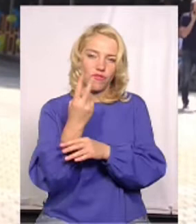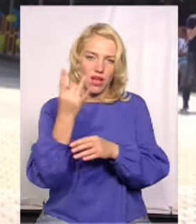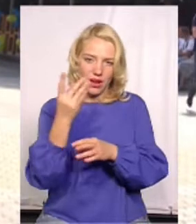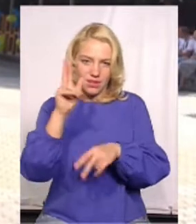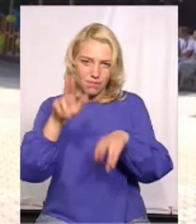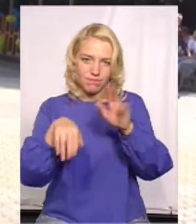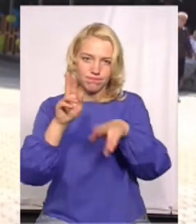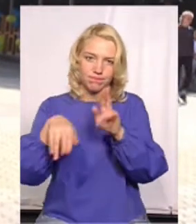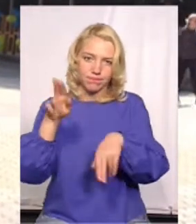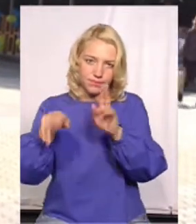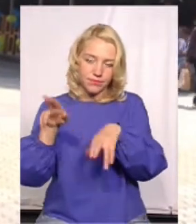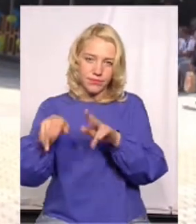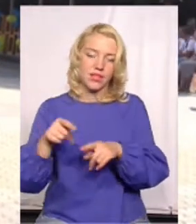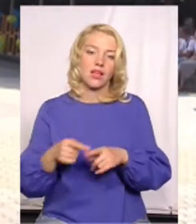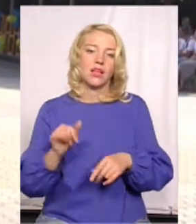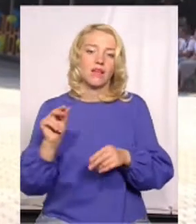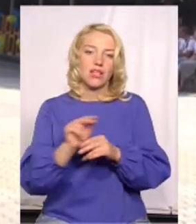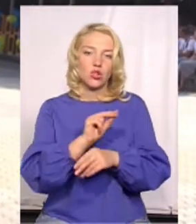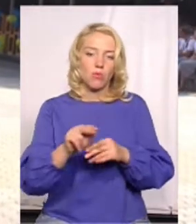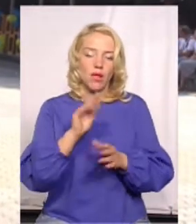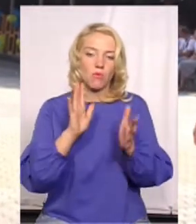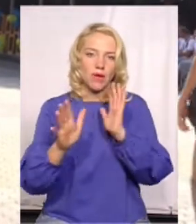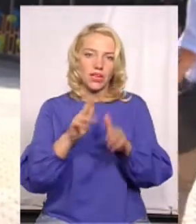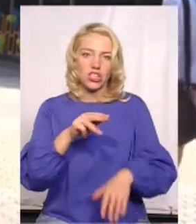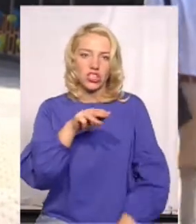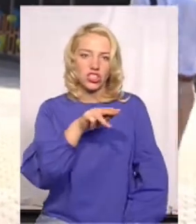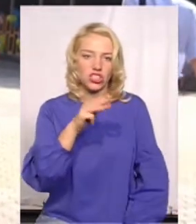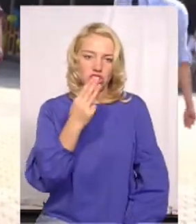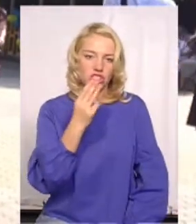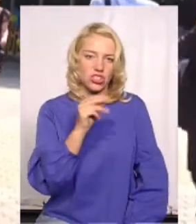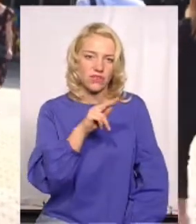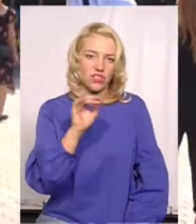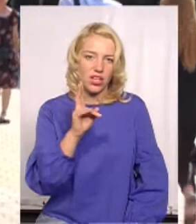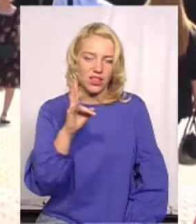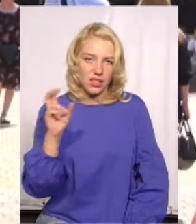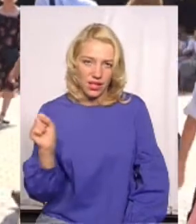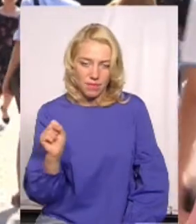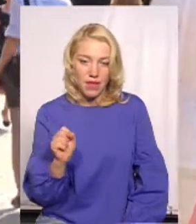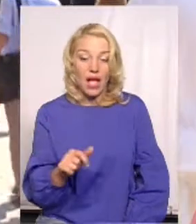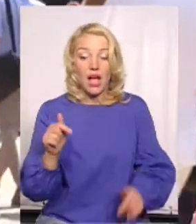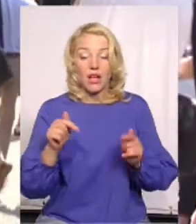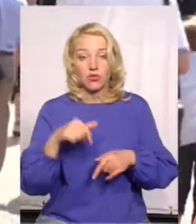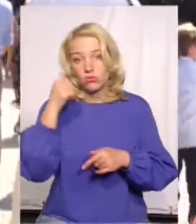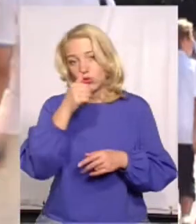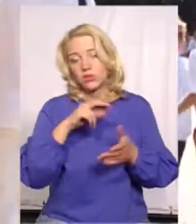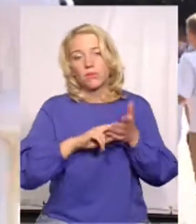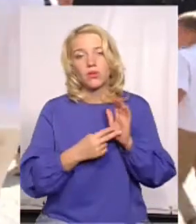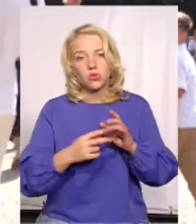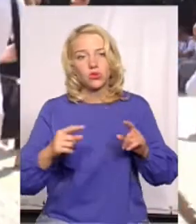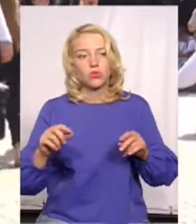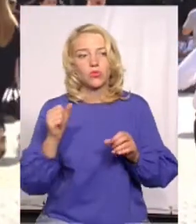Шевченка. І цього року ми ще плануємо розпочати ремонт фігур